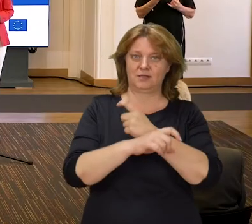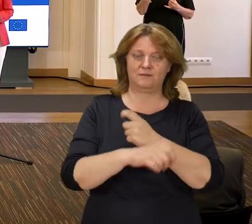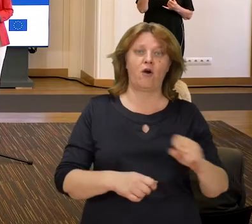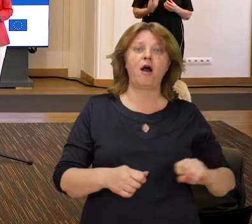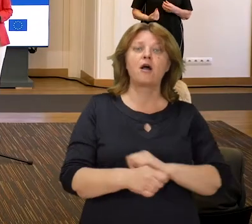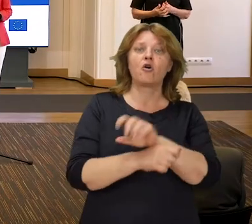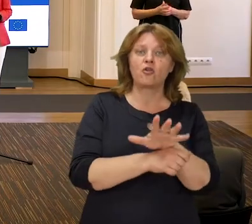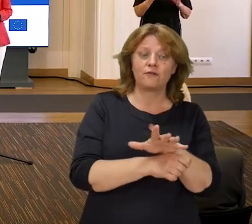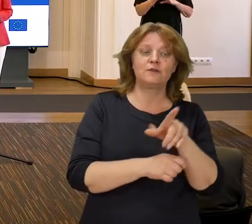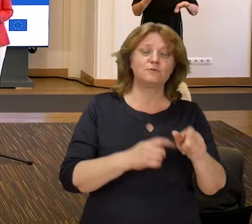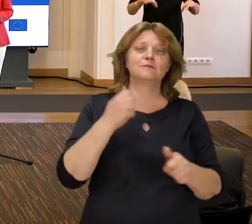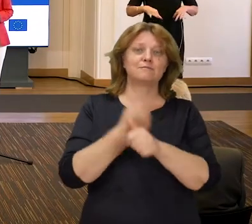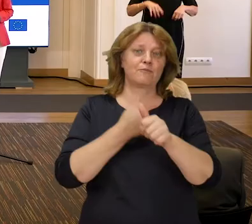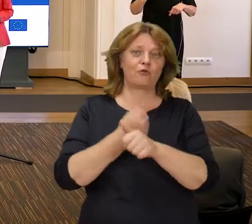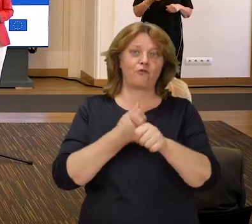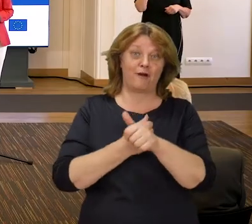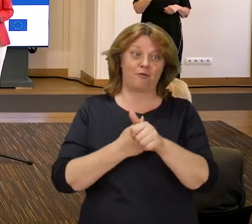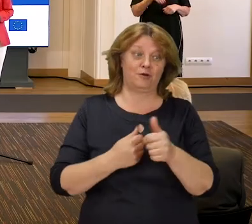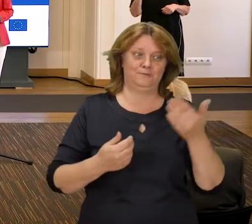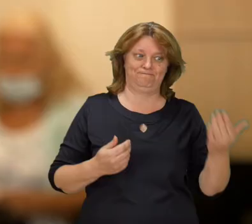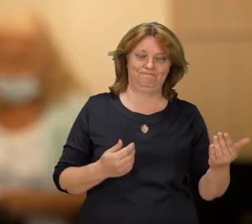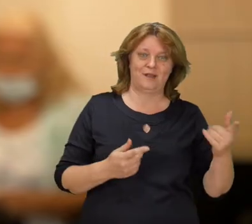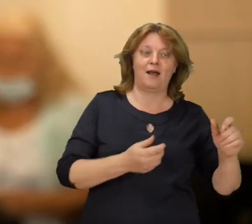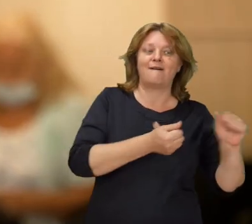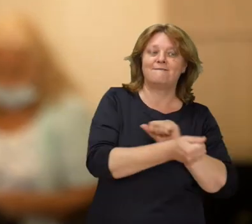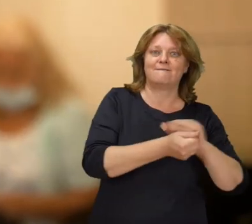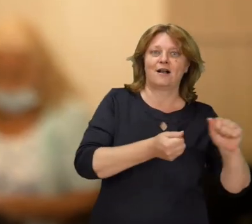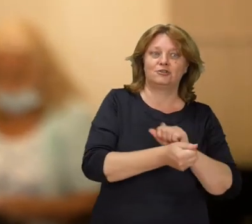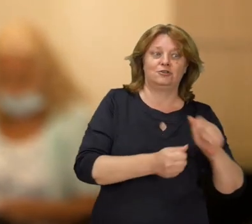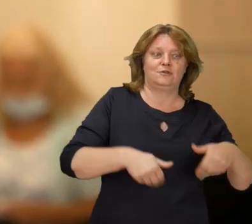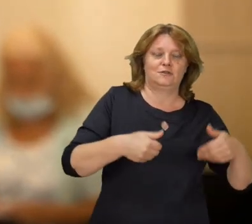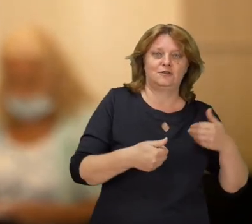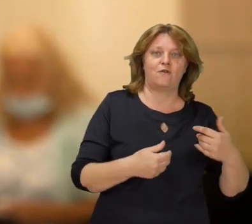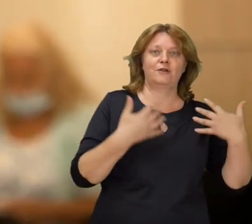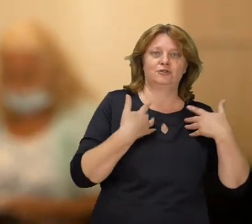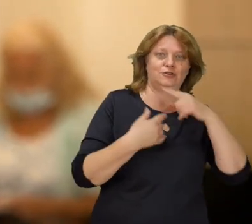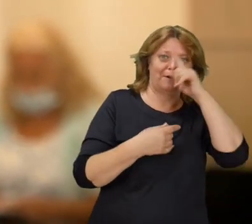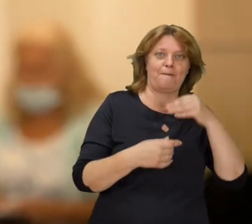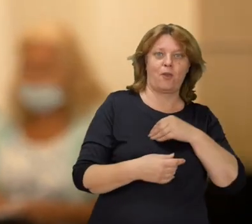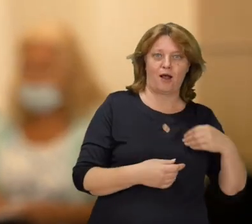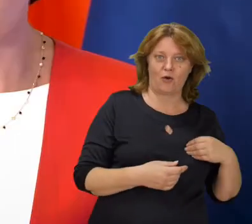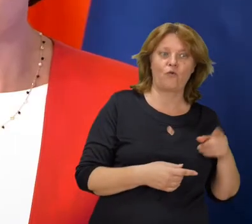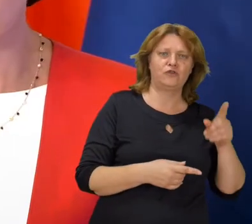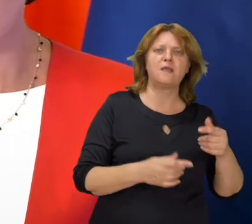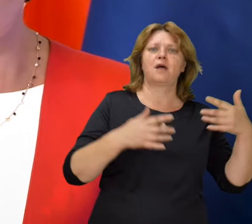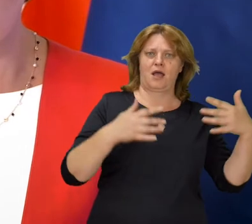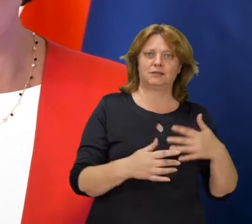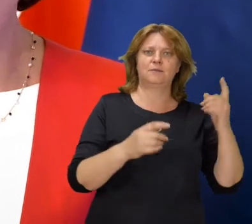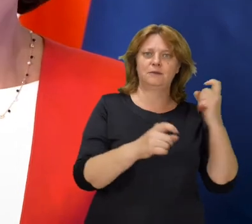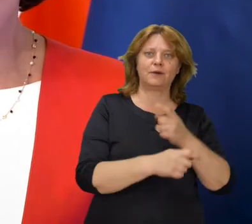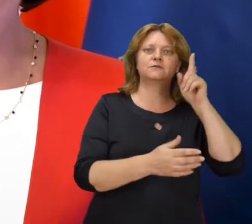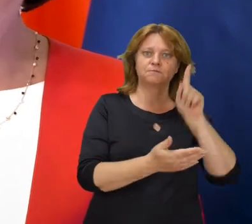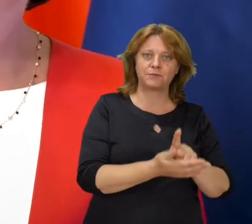Epidemia koronawirusa spowodowała, że z jednej strony walczyliśmy o zdrowie i życie Polaków i rzeczywiście ten egzamin państwo